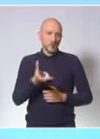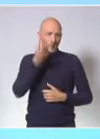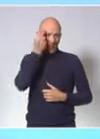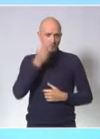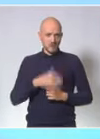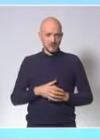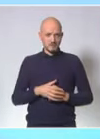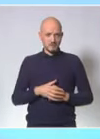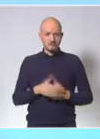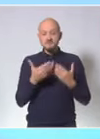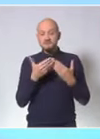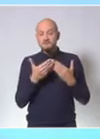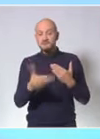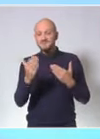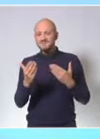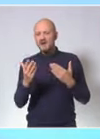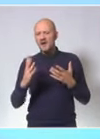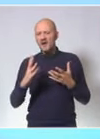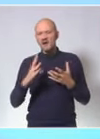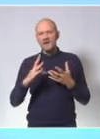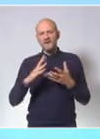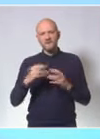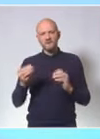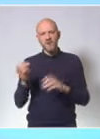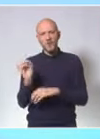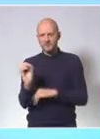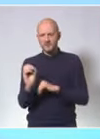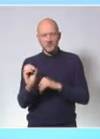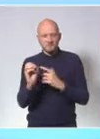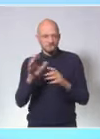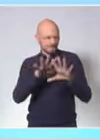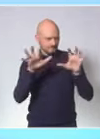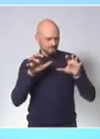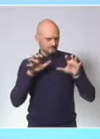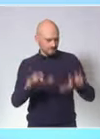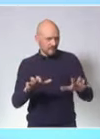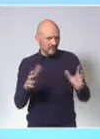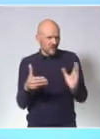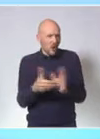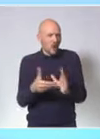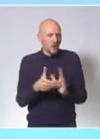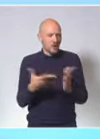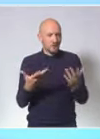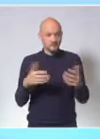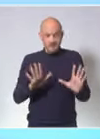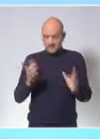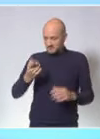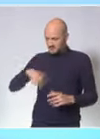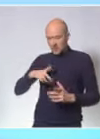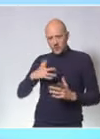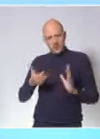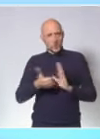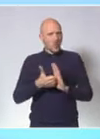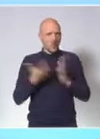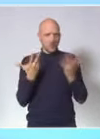part d'inconnus sur les effets de ce variant Omicron, le devoir du gouvernement est d'anticiper et de